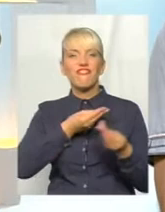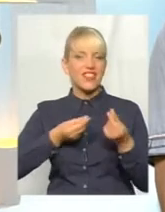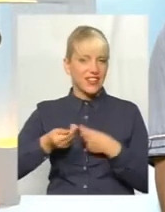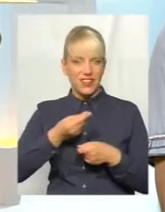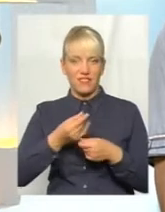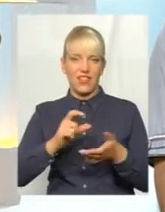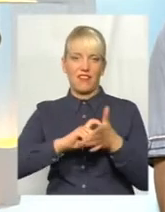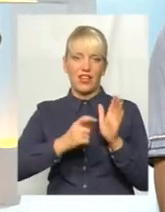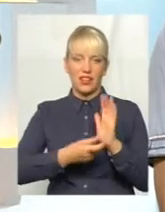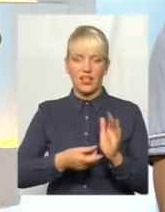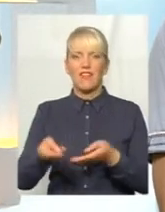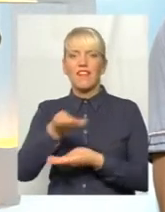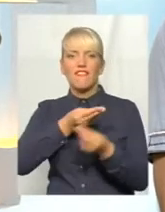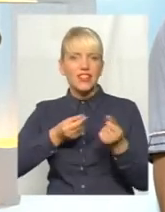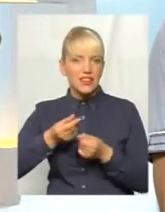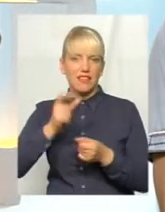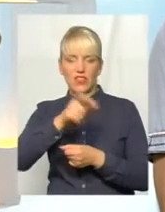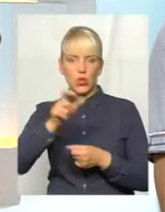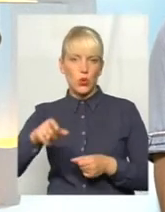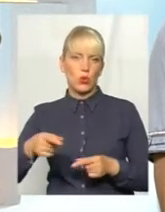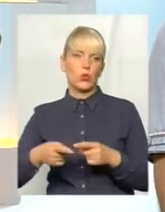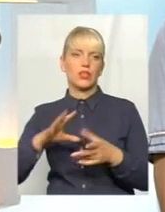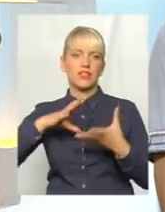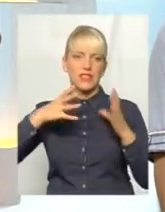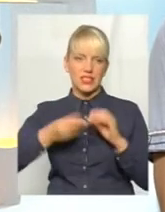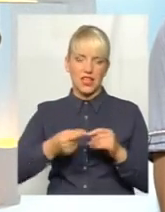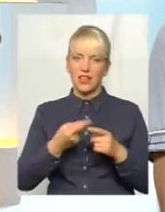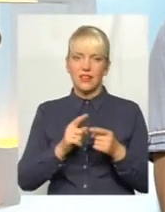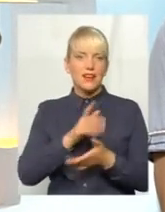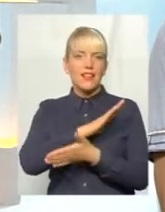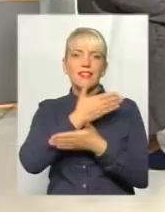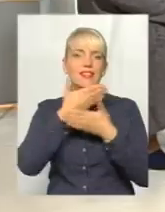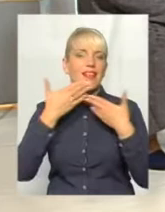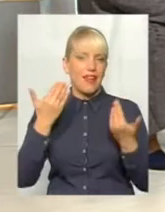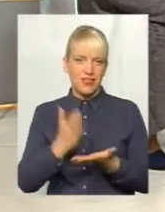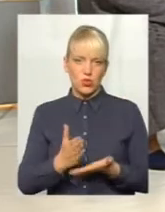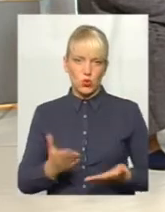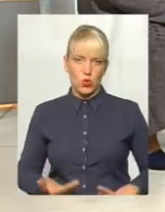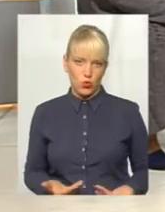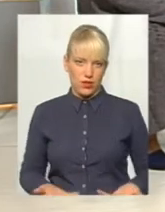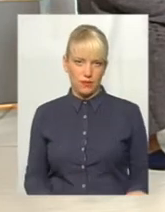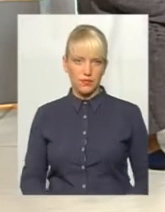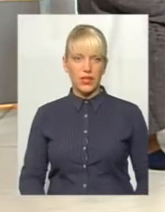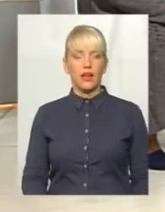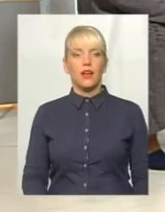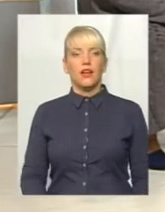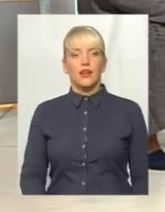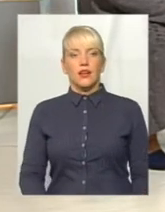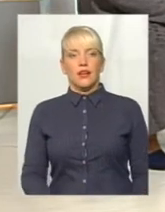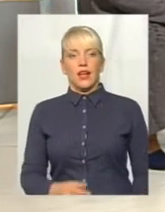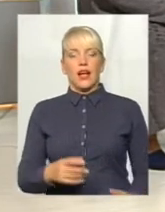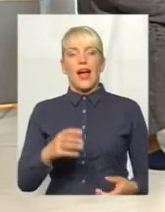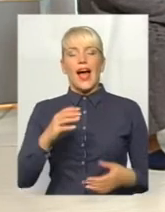квартира, ефективні люди. І взагалі їх не існує. До речі, адреса, яка була